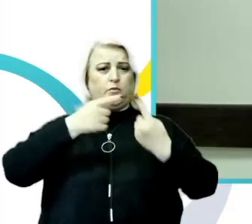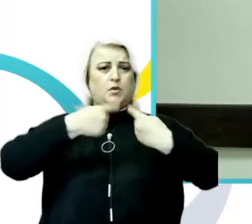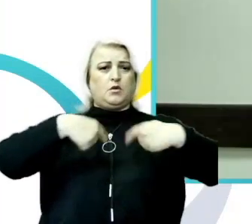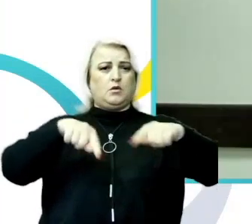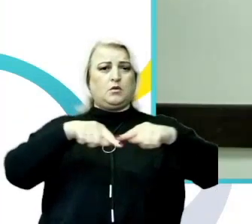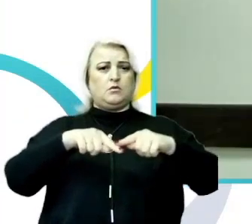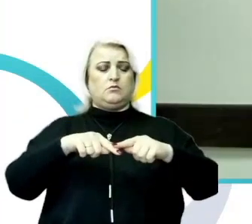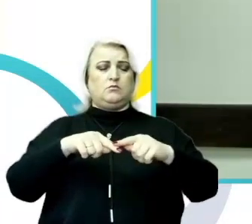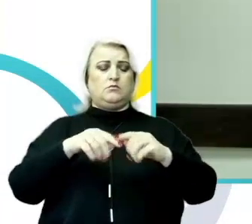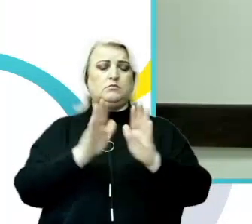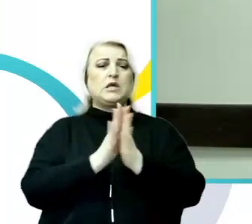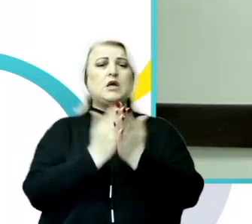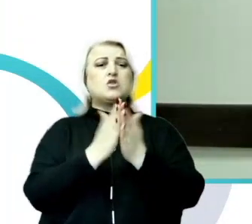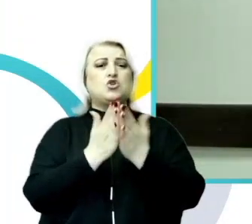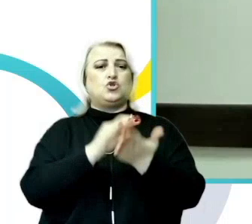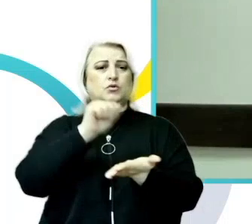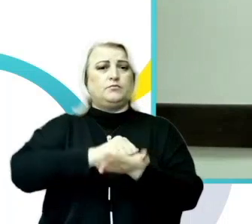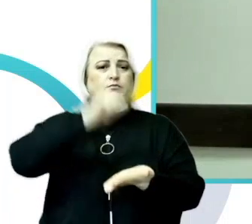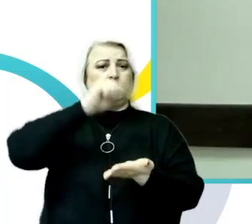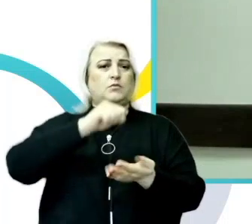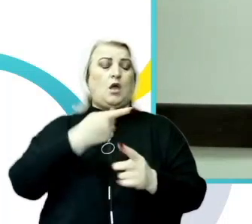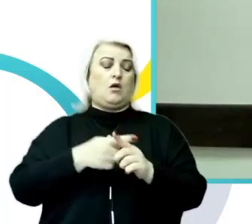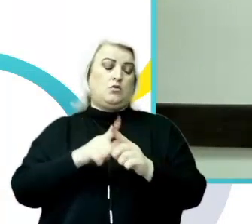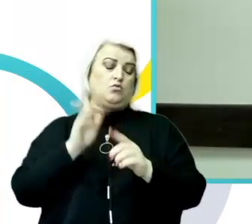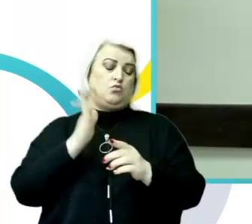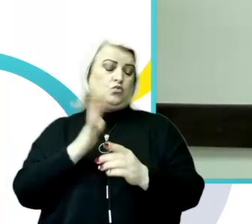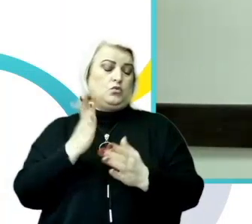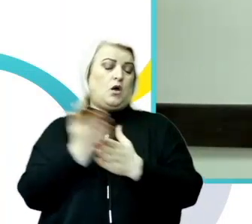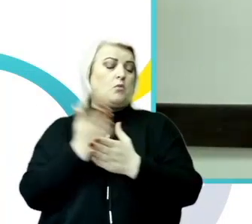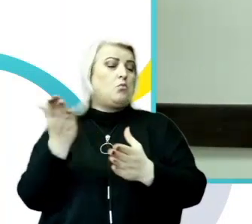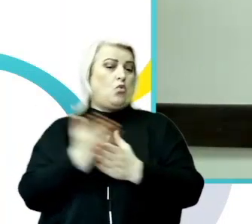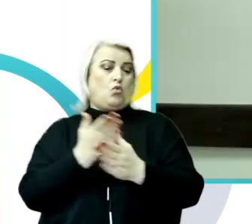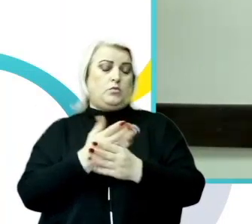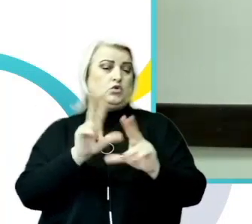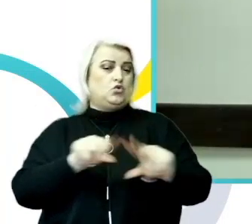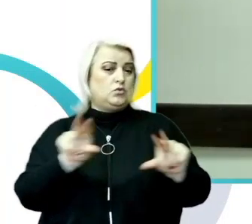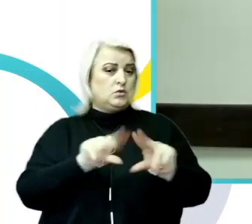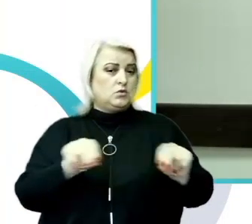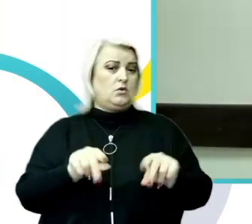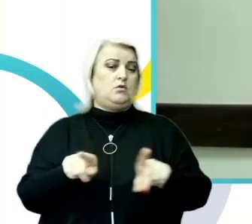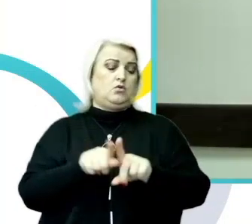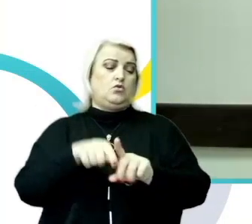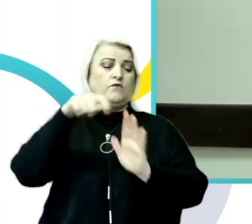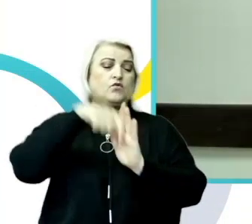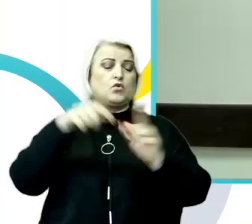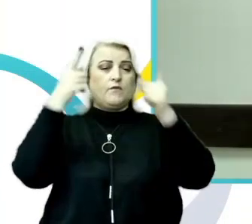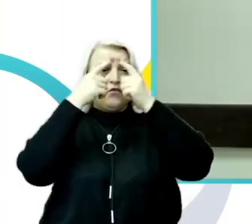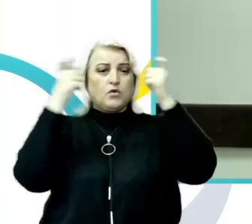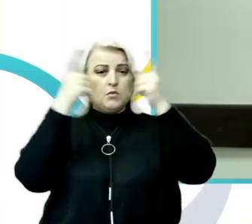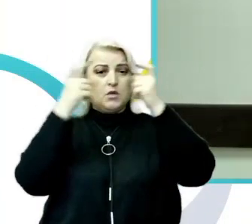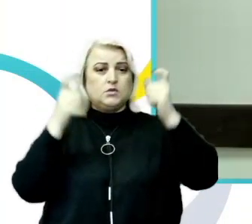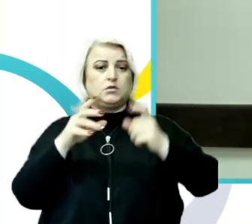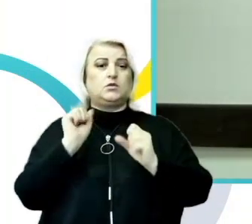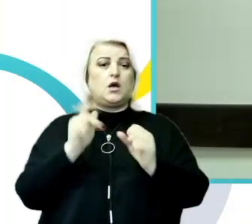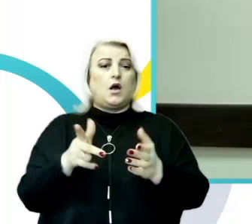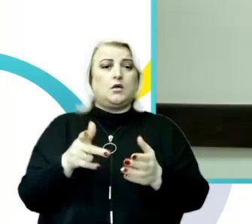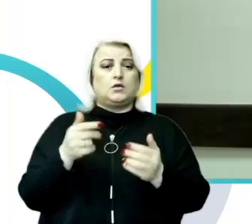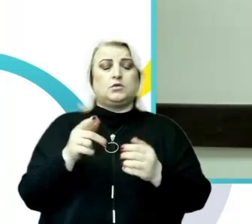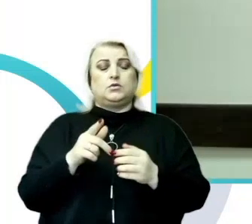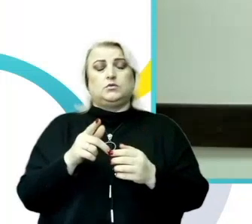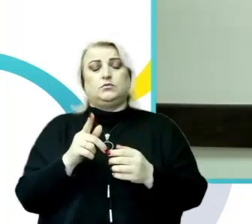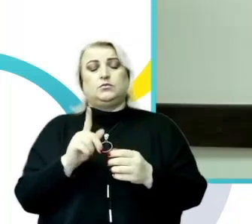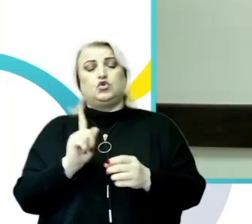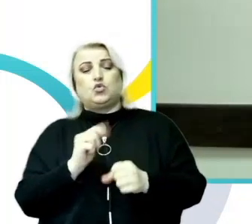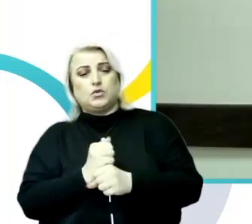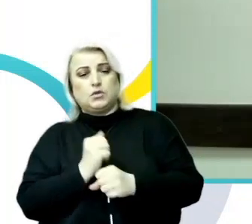vor fi anumit suport pentru cadrele didactice, iarăși în care să conțină materiale informative, materiale de suport și alte